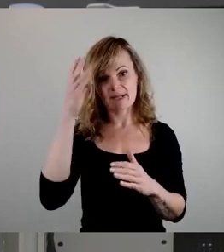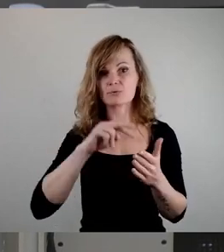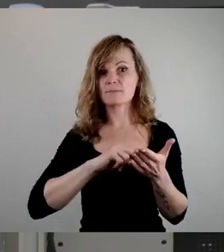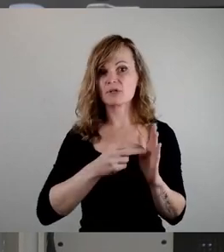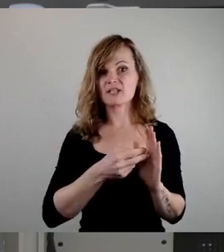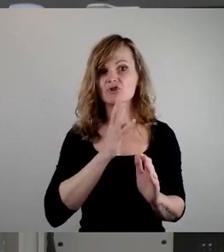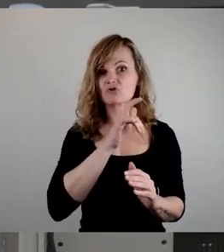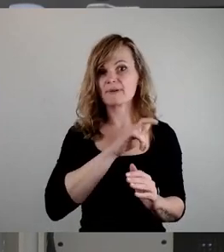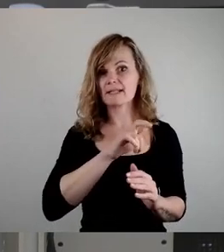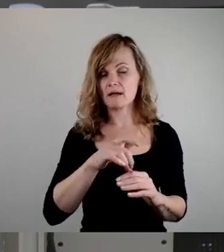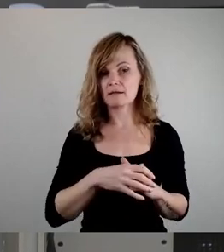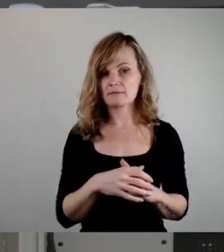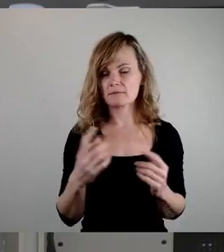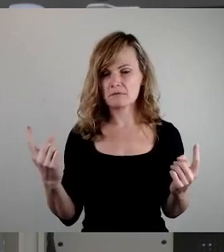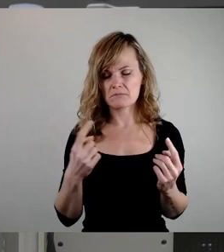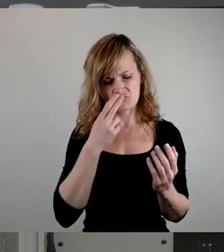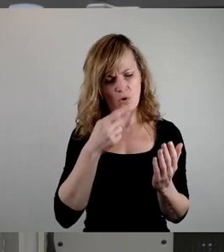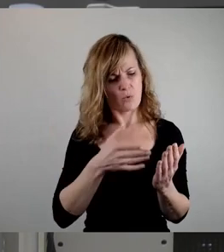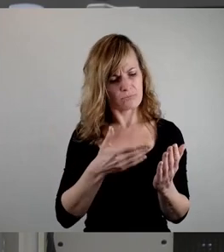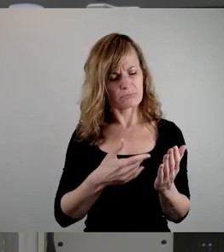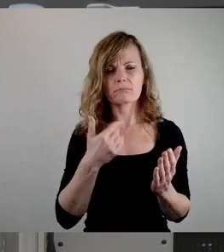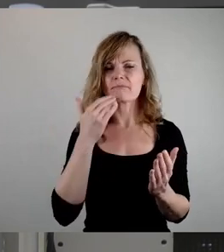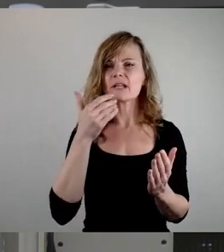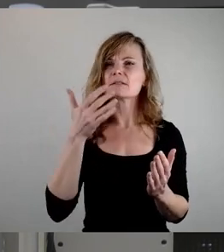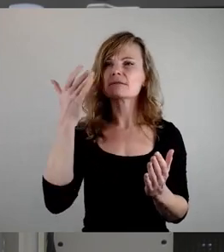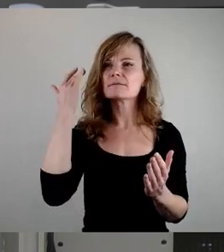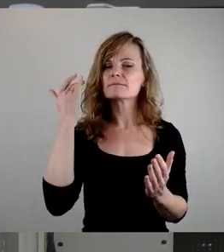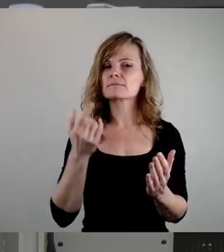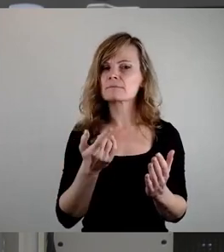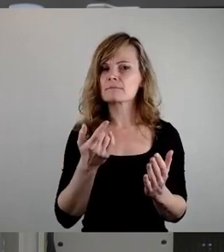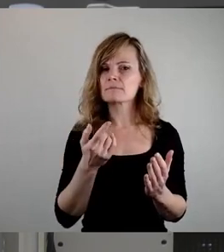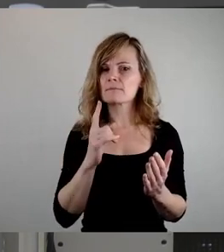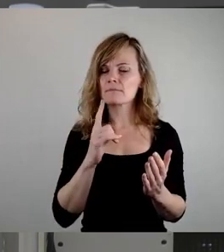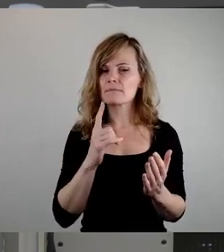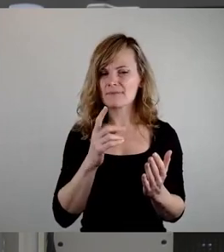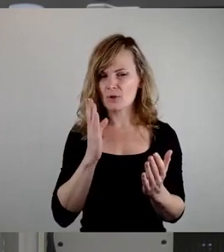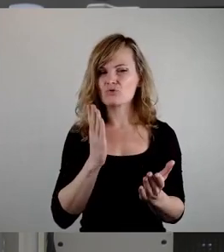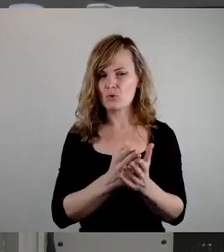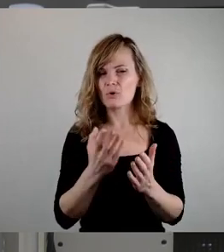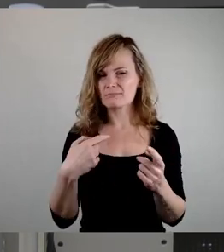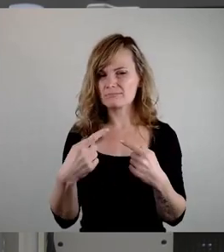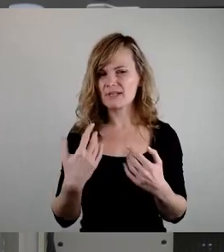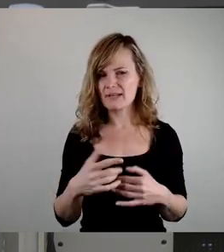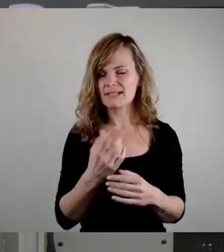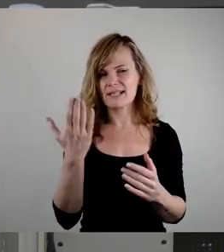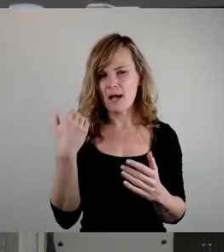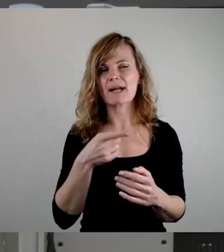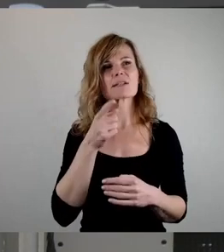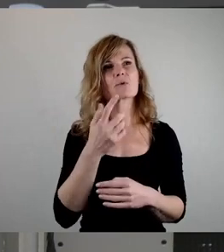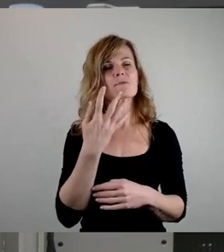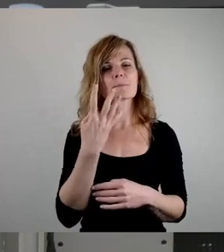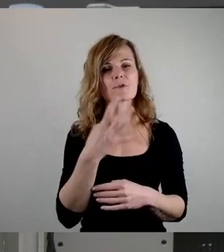gesagt hat, ja eigentlich könnte man da nochmal nachgucken, ob das nicht auch Optionen wären. Also ich hatte mir notiert, die 145. Oberschule